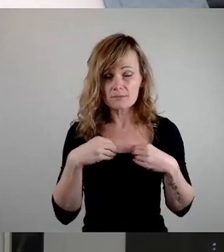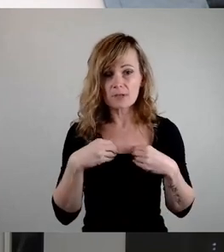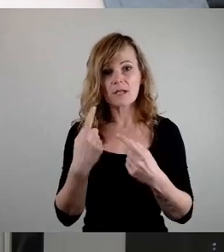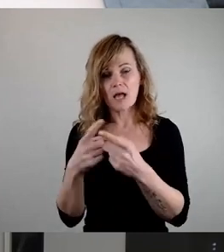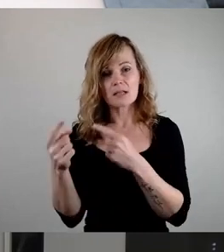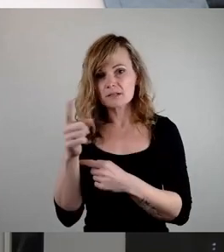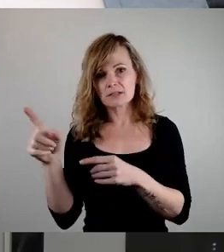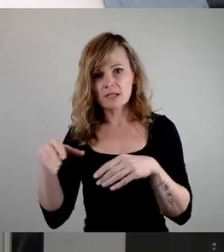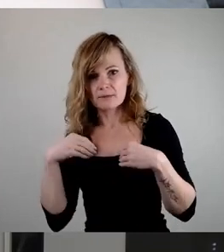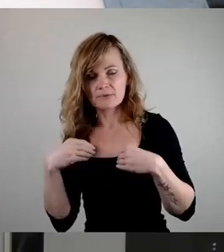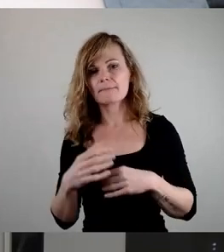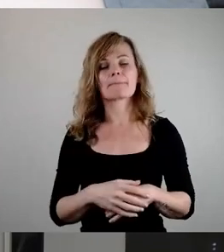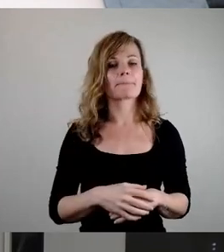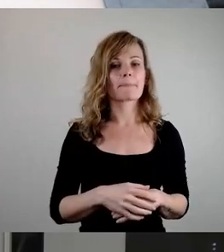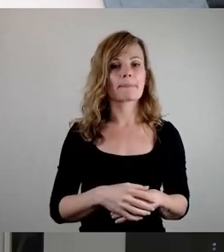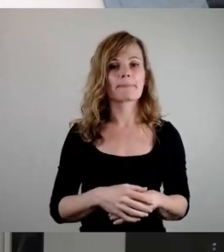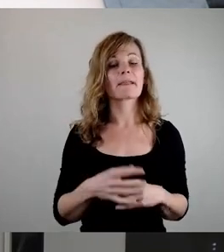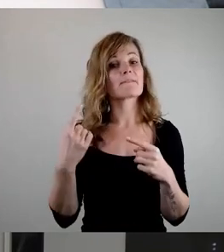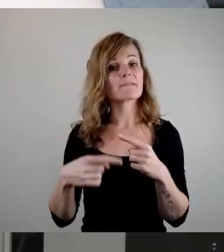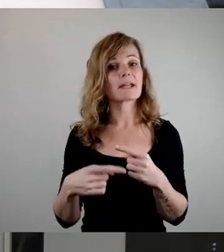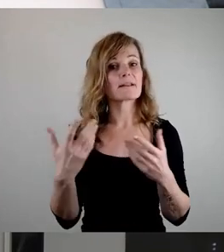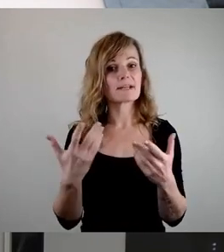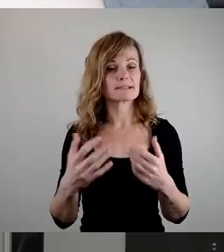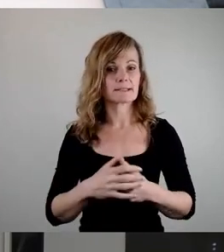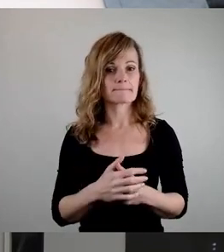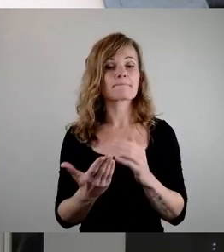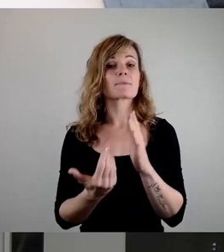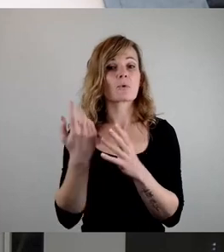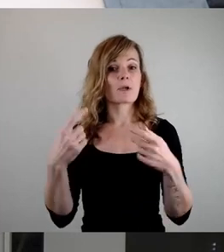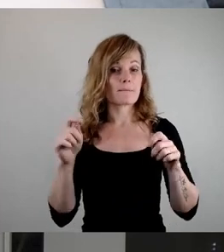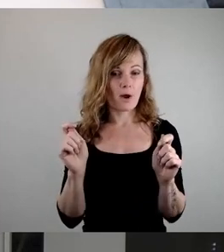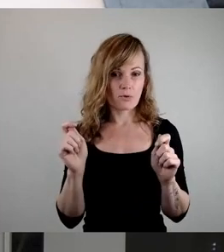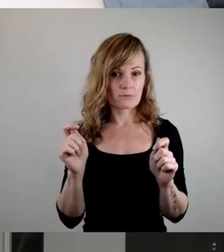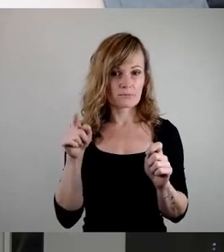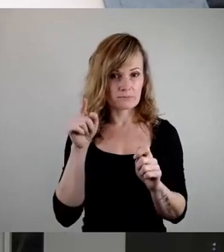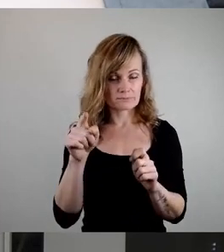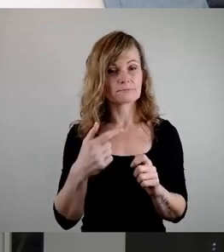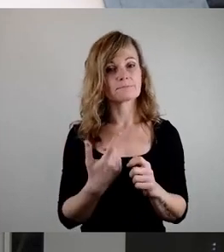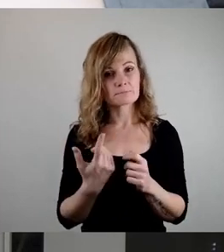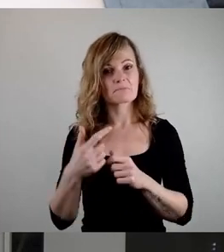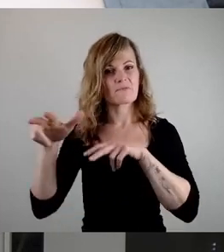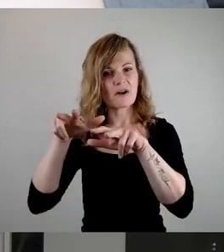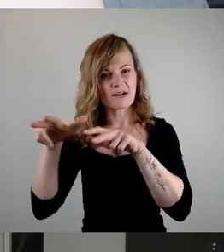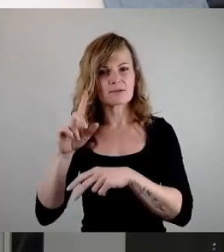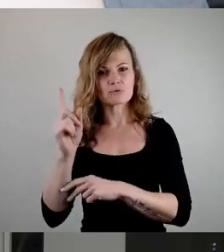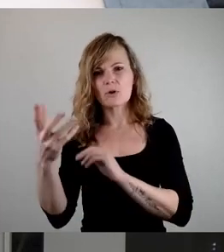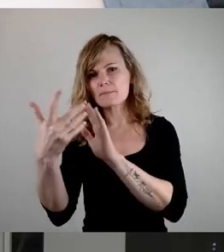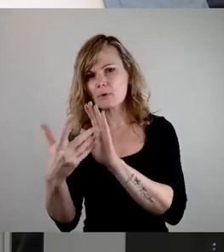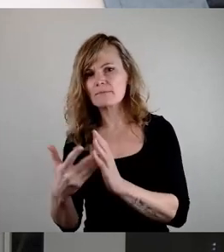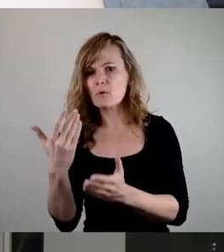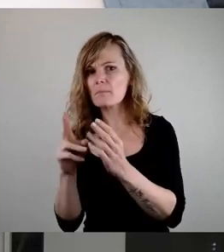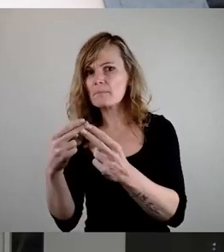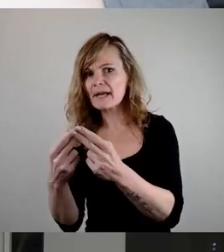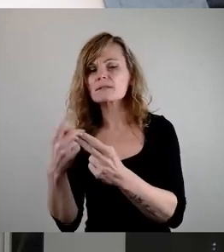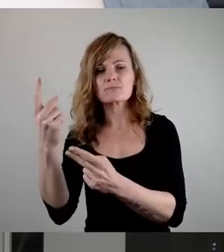Jetzt, achso, und was noch fehlt? Bei Neubauten soll die Verwaltung die Eignung prüfen. Ja, okay, aber das macht sie auch. Das